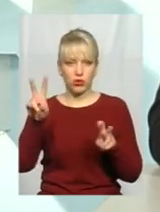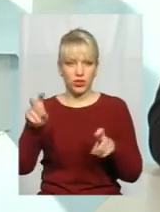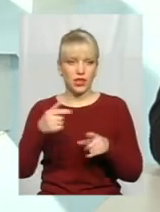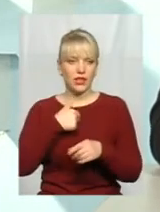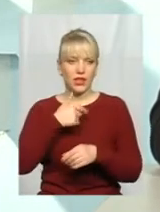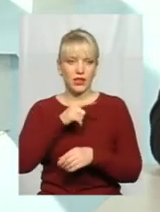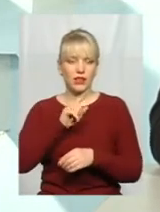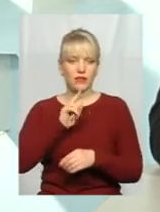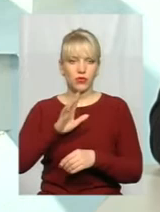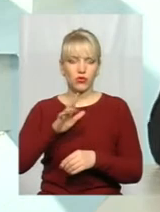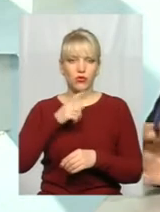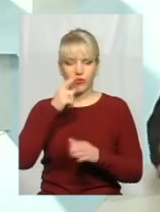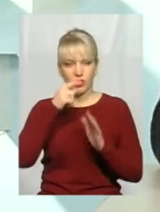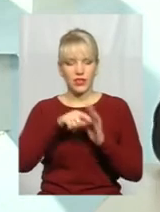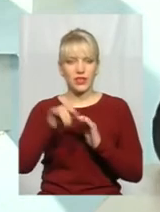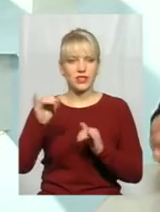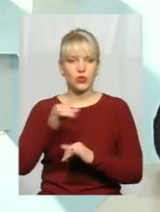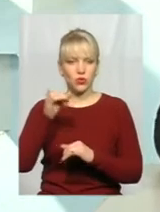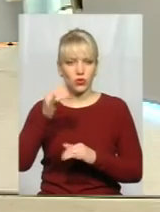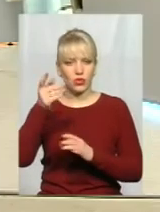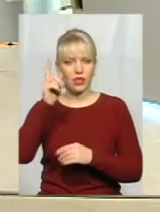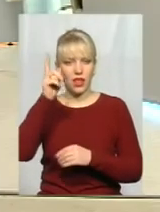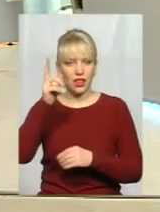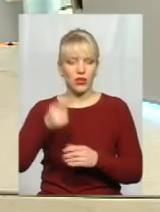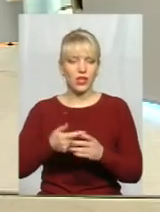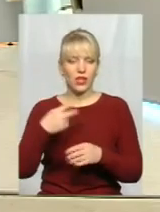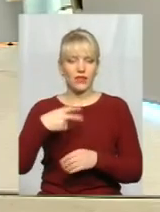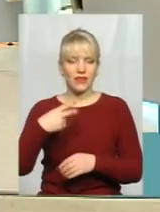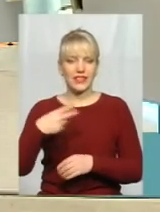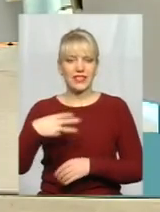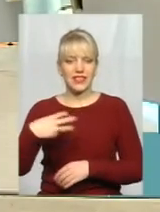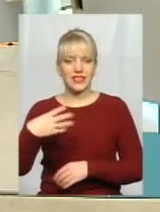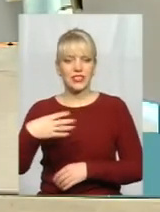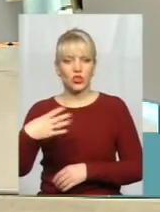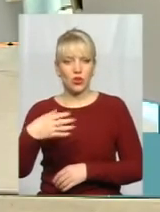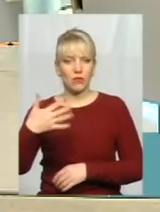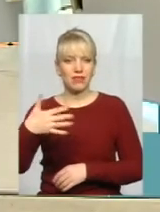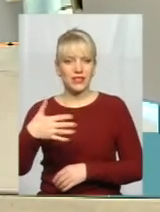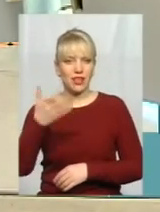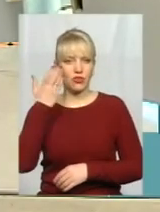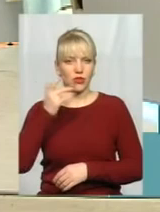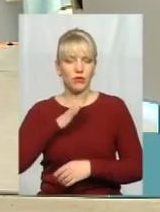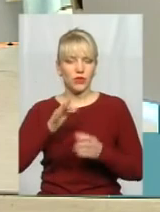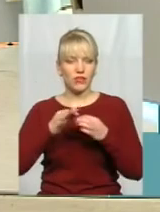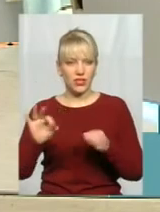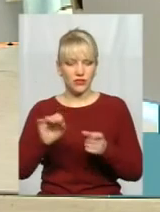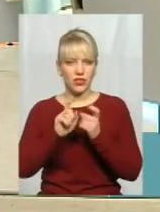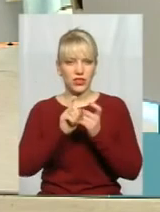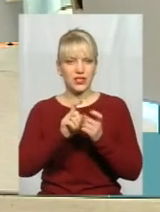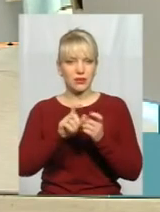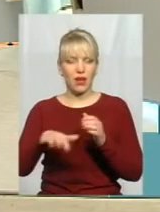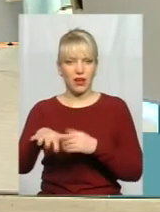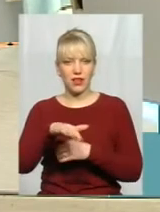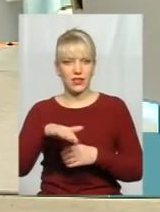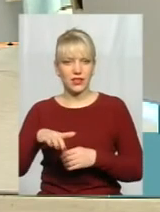Я не буду взагалі в історію далеко, там, 30, 40, 50, коли були визвані змагання на теренах